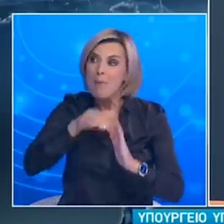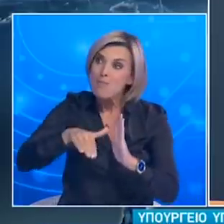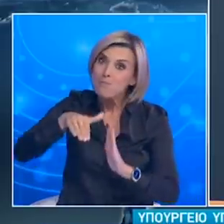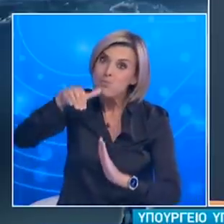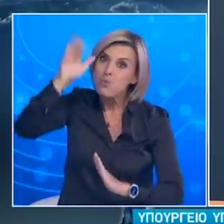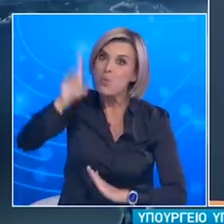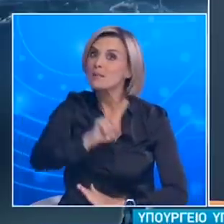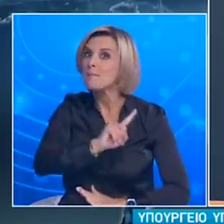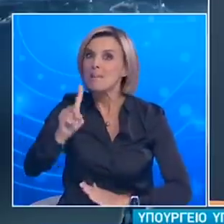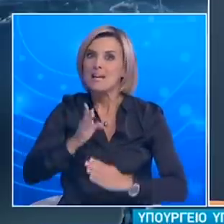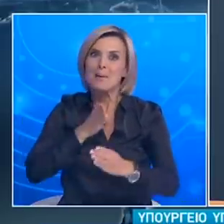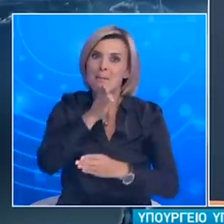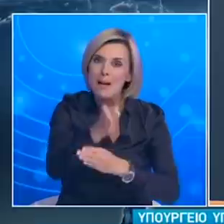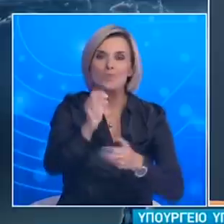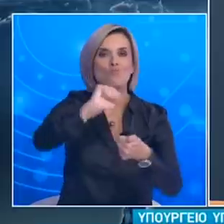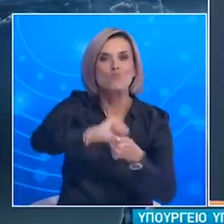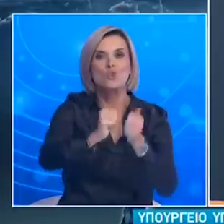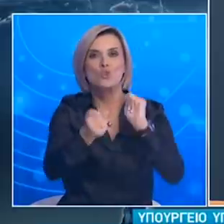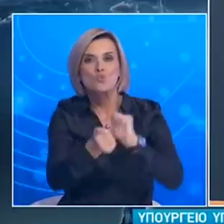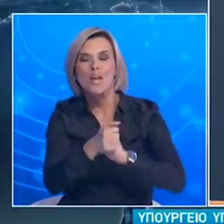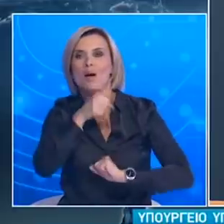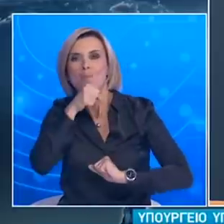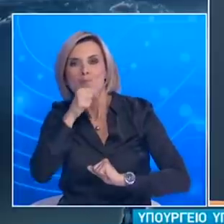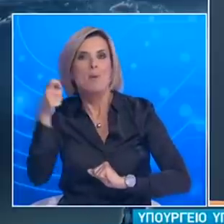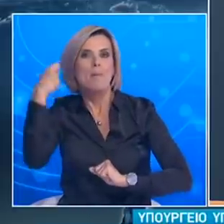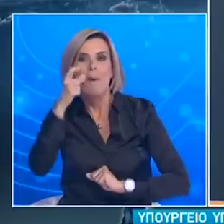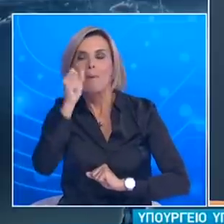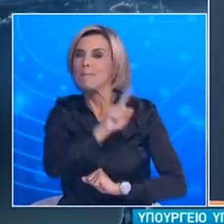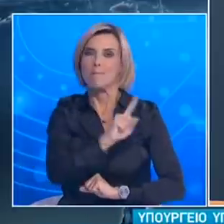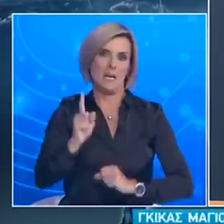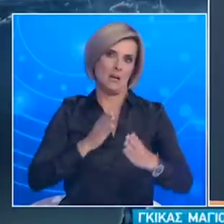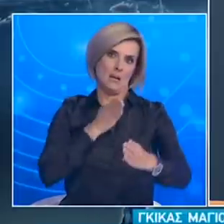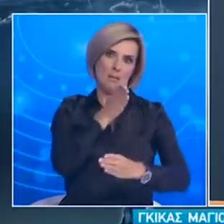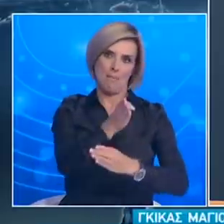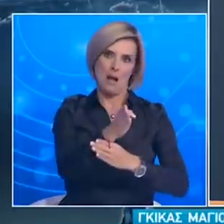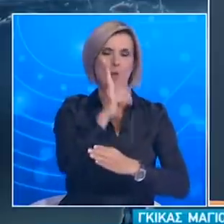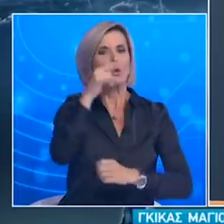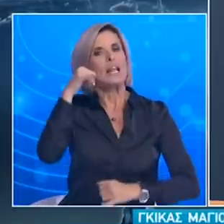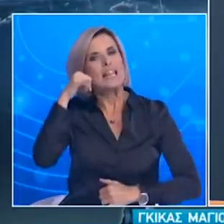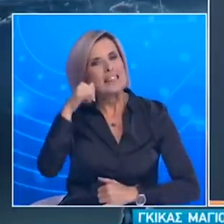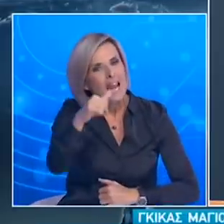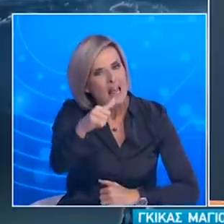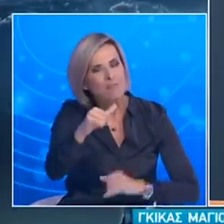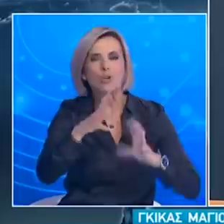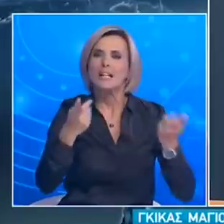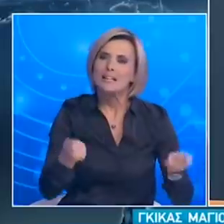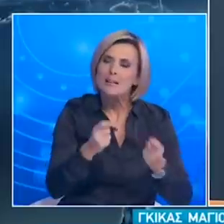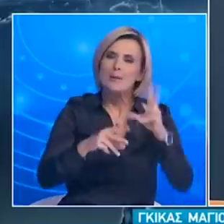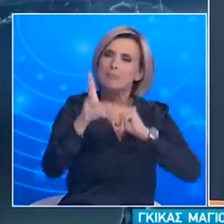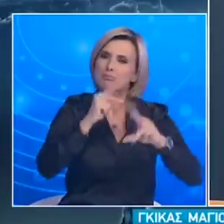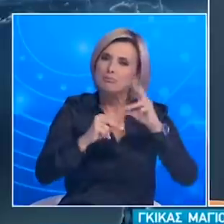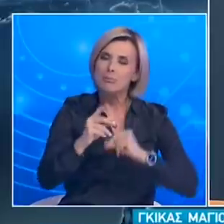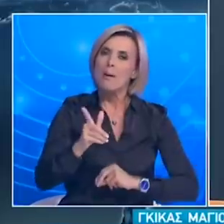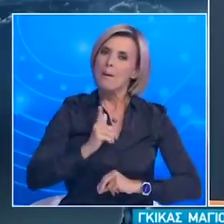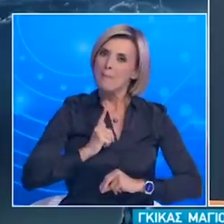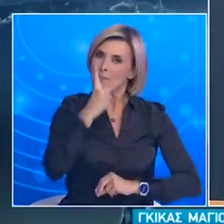Οπότε, γυρνώντας από τις διακοπές ας μην βιαστούμε να δούμε τους παππούδες μας και τις γιαγιάδες μας. Ας τους πάρουμε ένα τηλέφωνο να δούμε τι κάνουν ας περιμένουμε